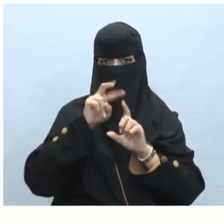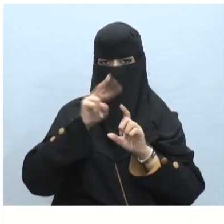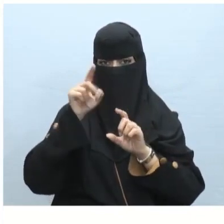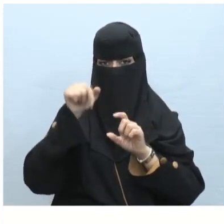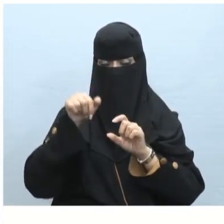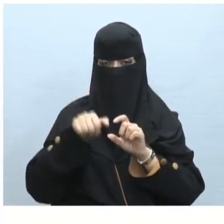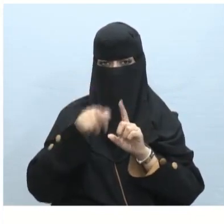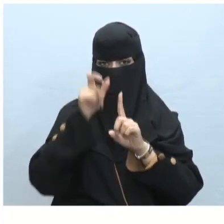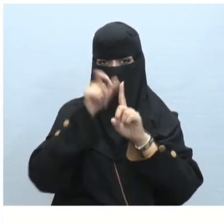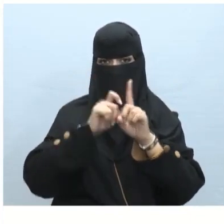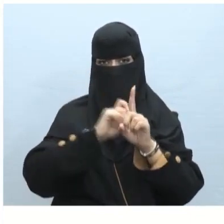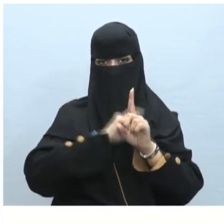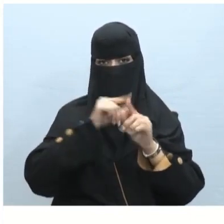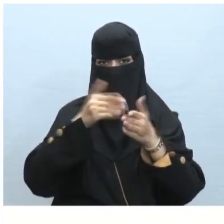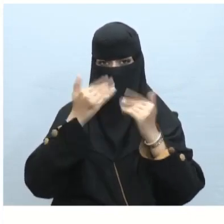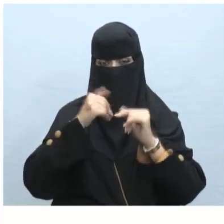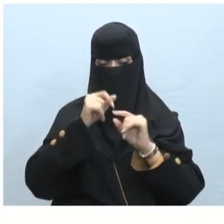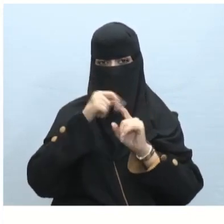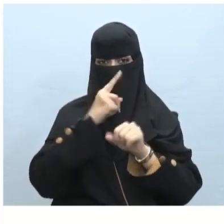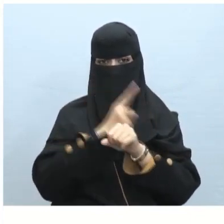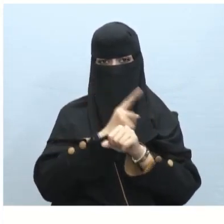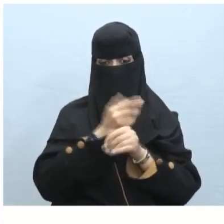طلب المعلمون